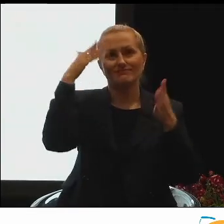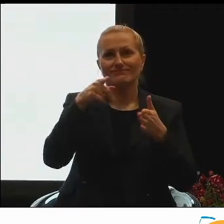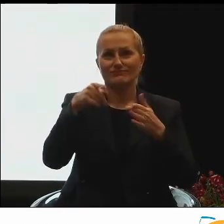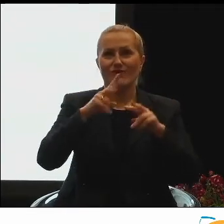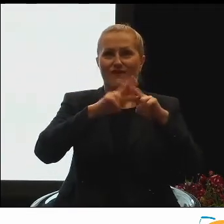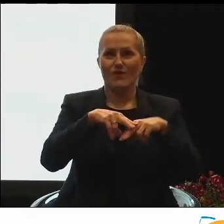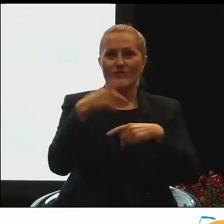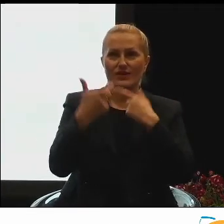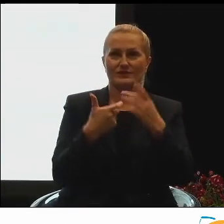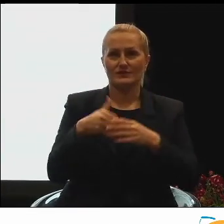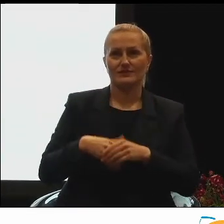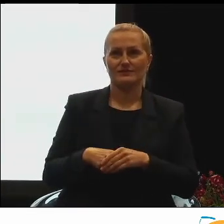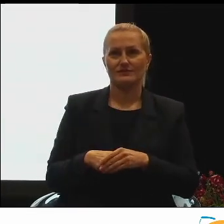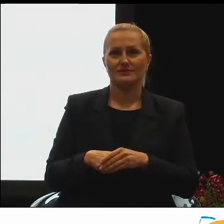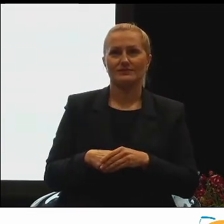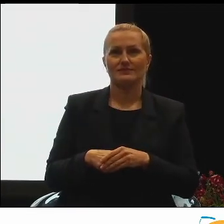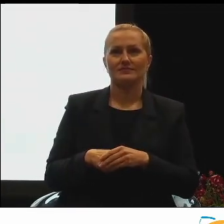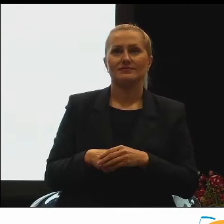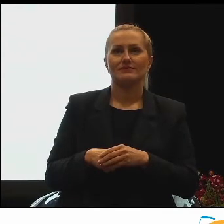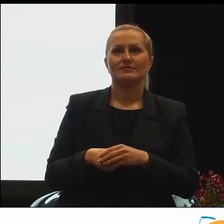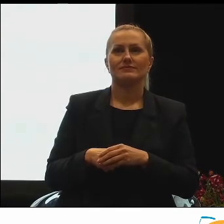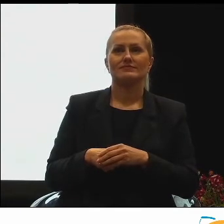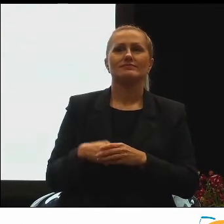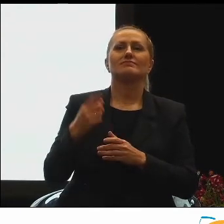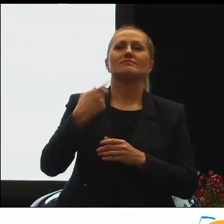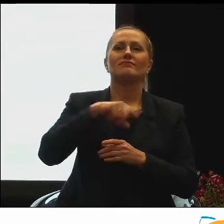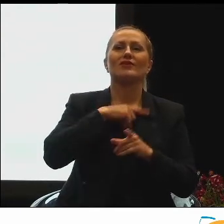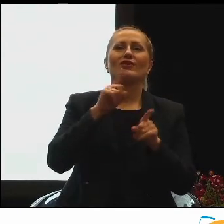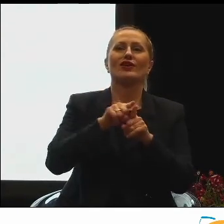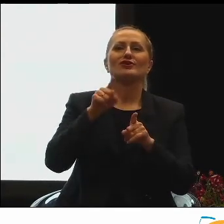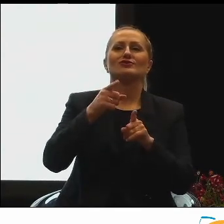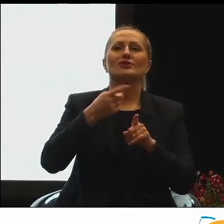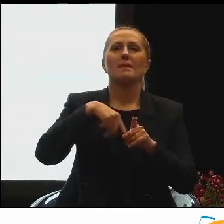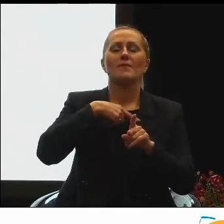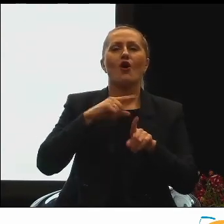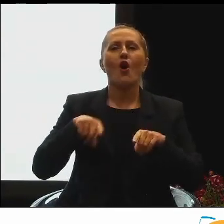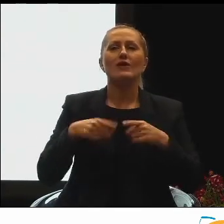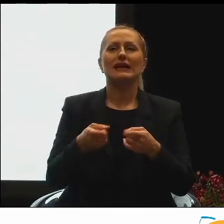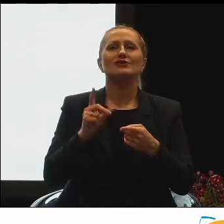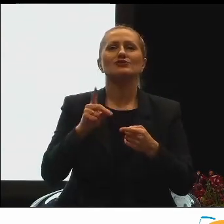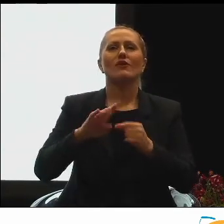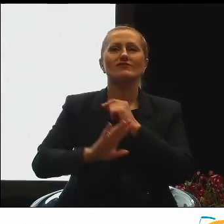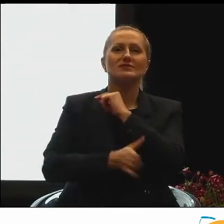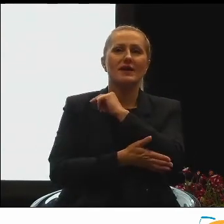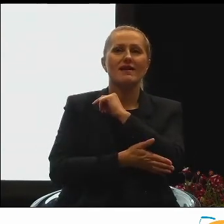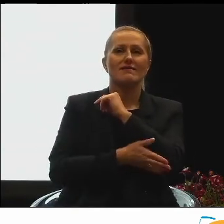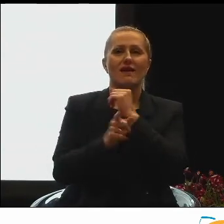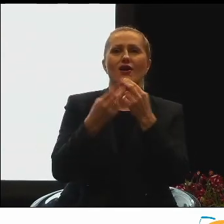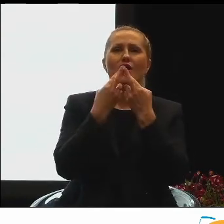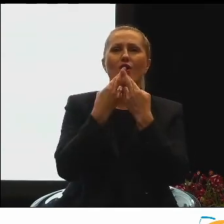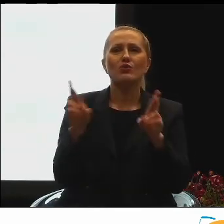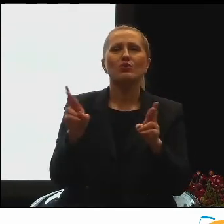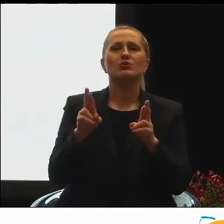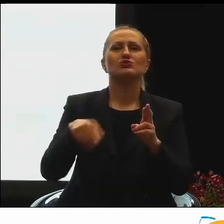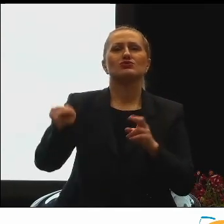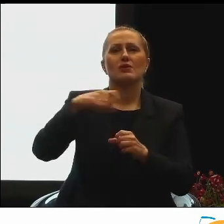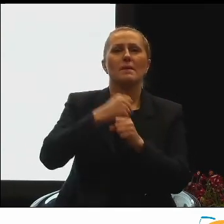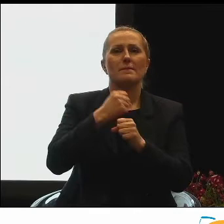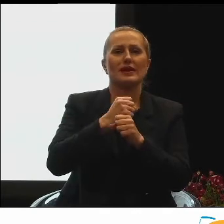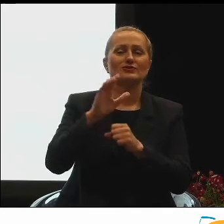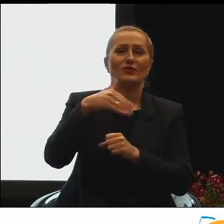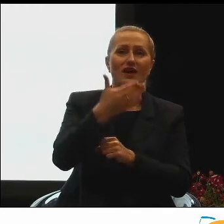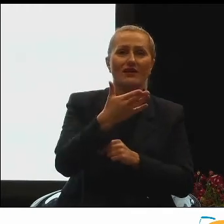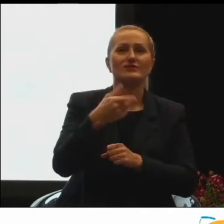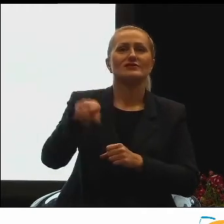ta fundacja. To my też, jako organizacja, która wspiera różnorodnych pracodawców,